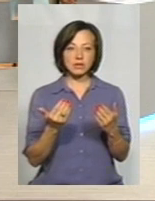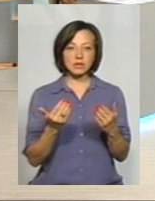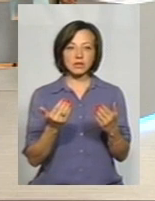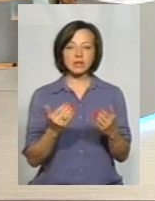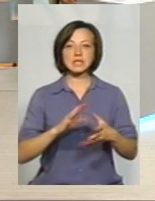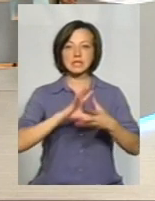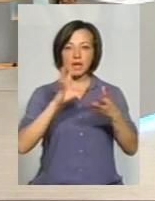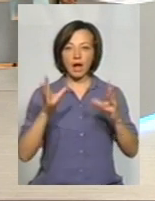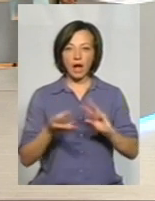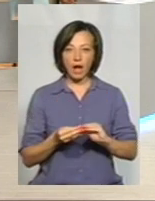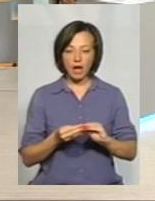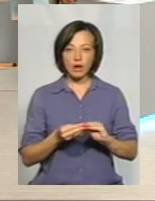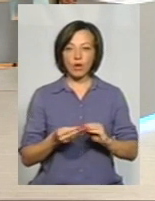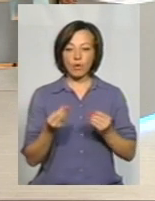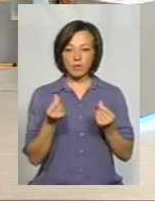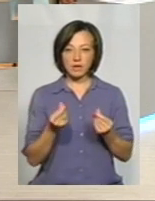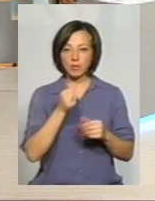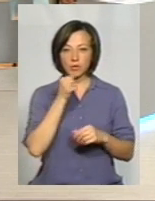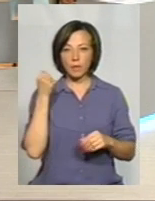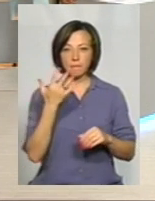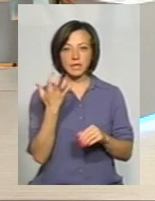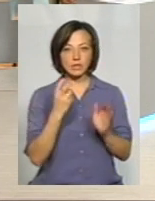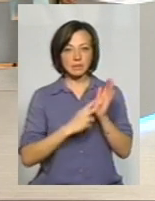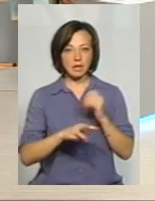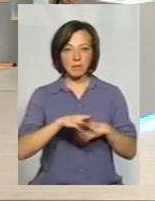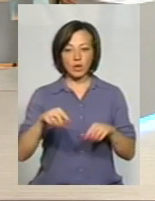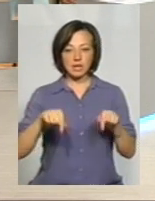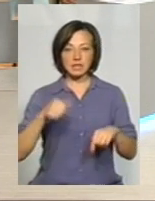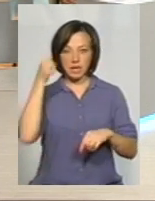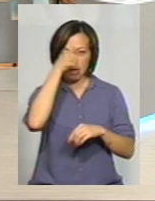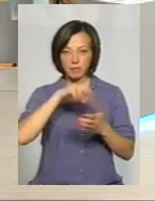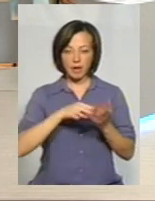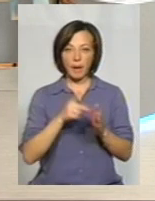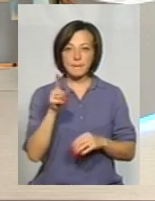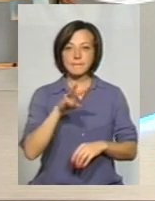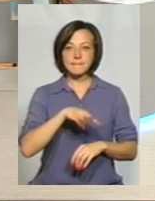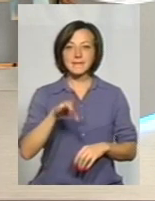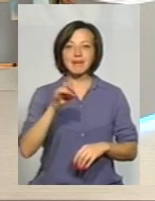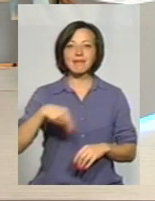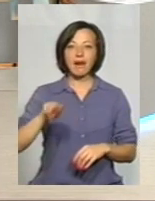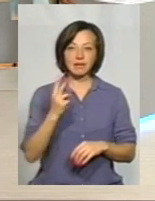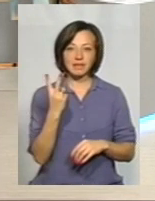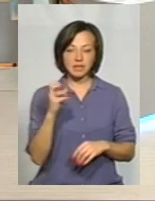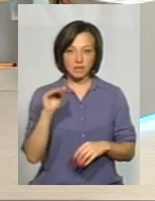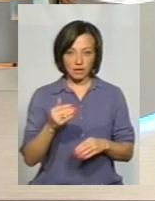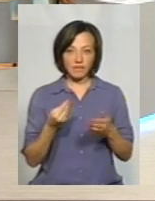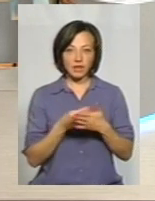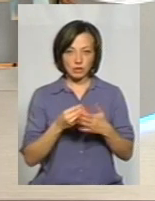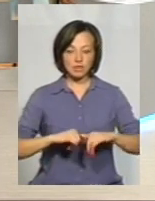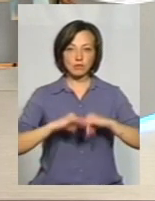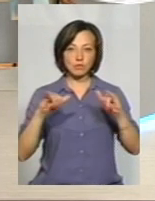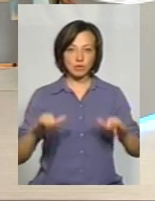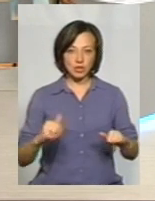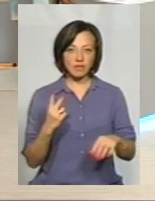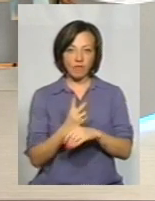обсяг фінансування торік становив 570 мільйонів гривень, на цей рік передбачено 1 мільярд 200 тисяч гривень. Тобто фінансування збільшилось